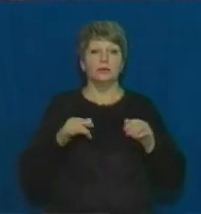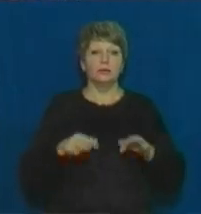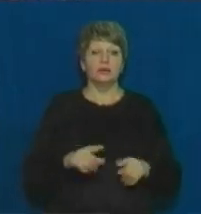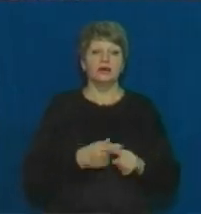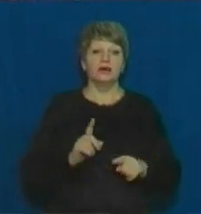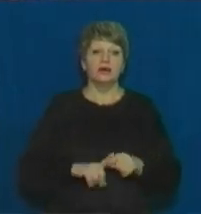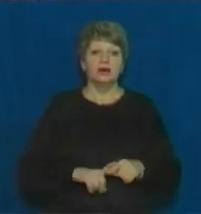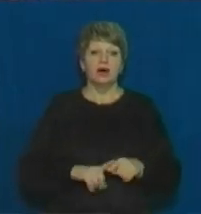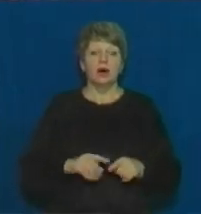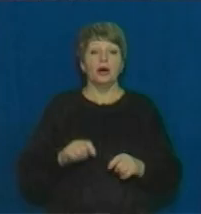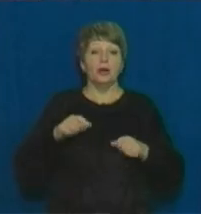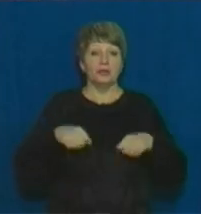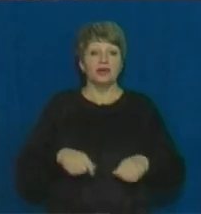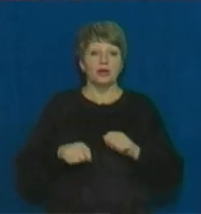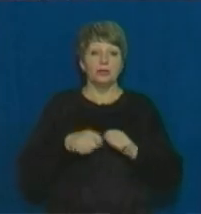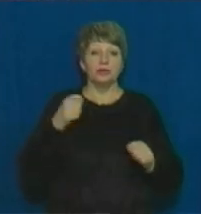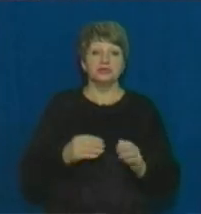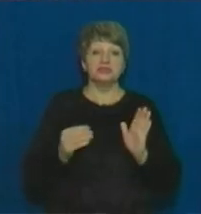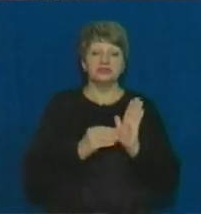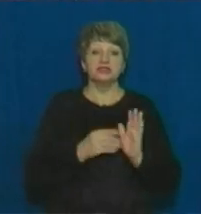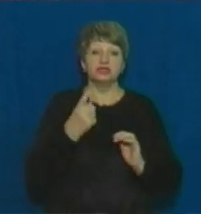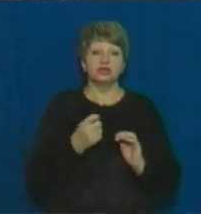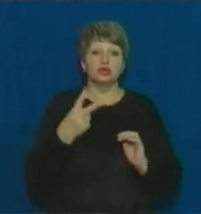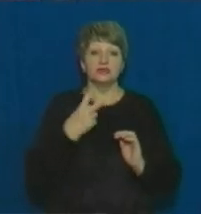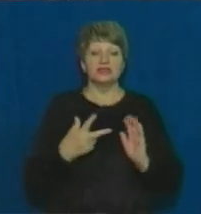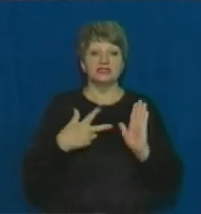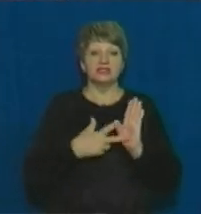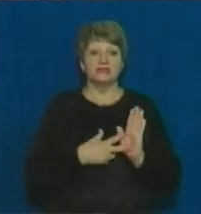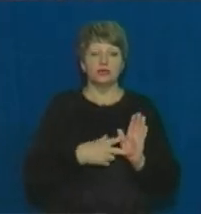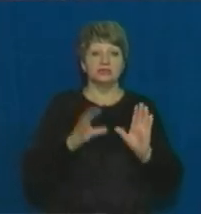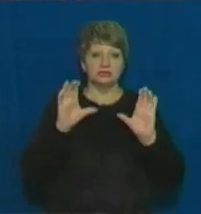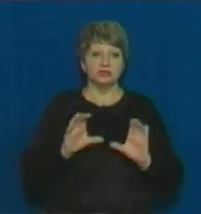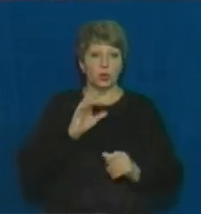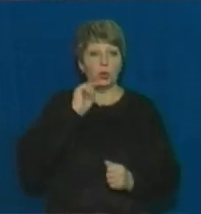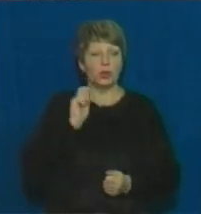ознаками кримінального правопорушення, передбаченого статтею 128 Кримінального кодексу України.